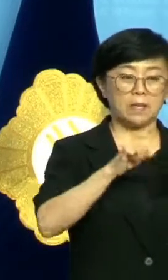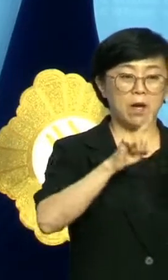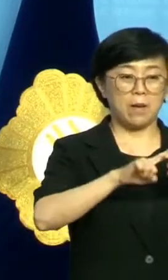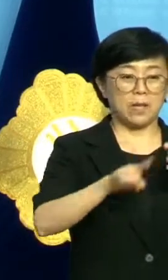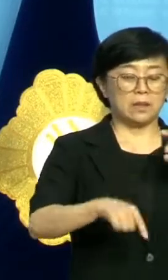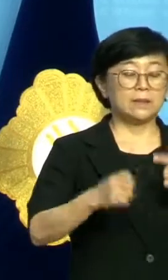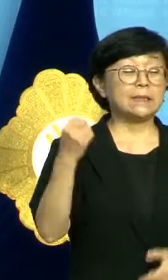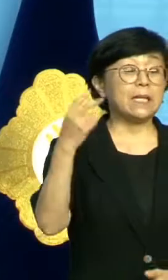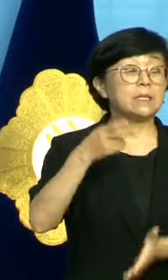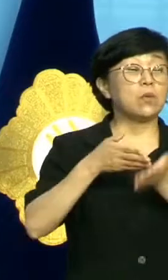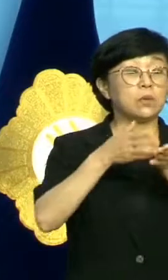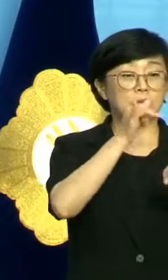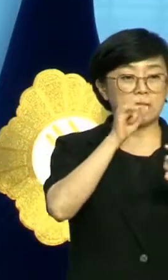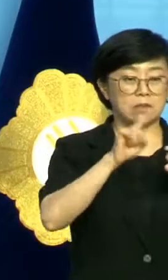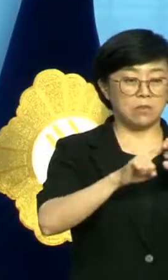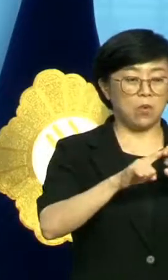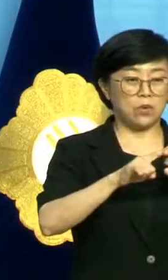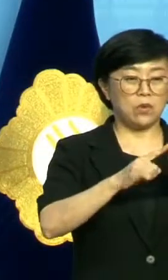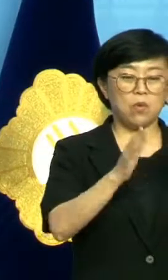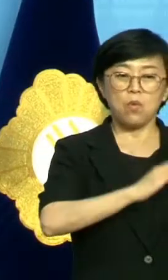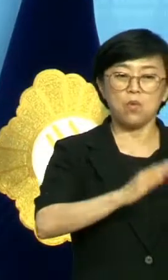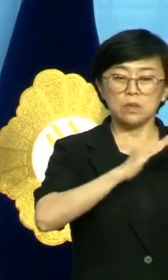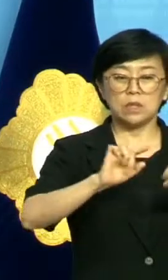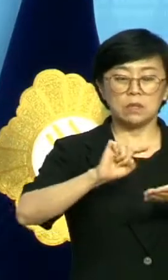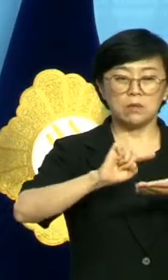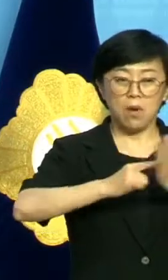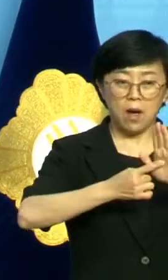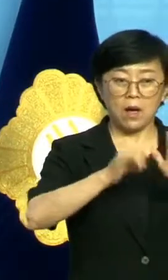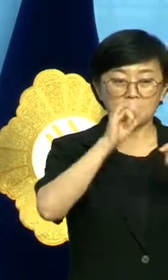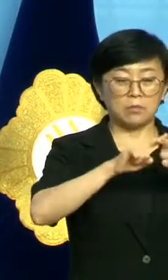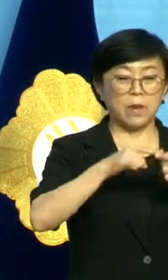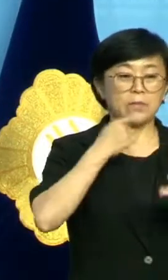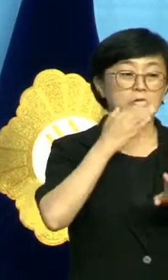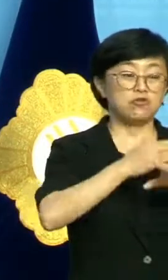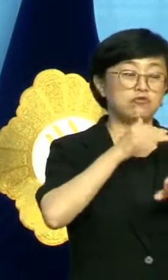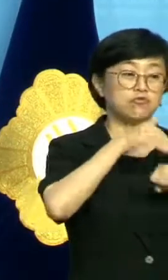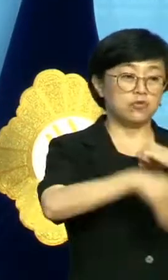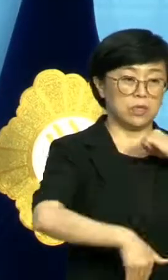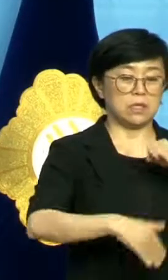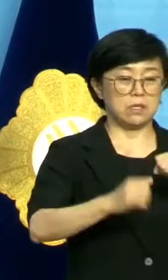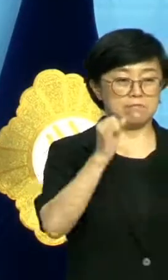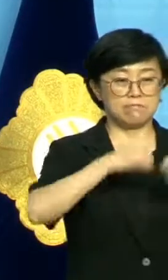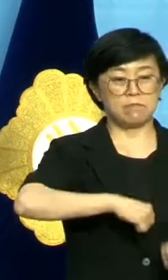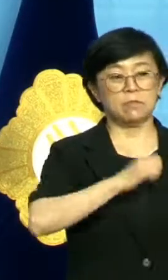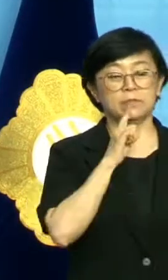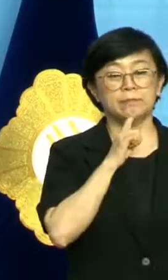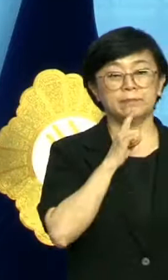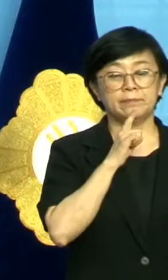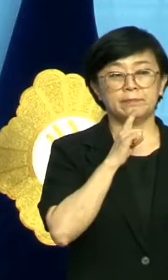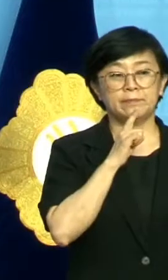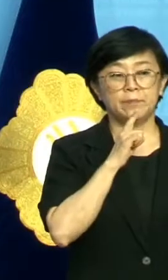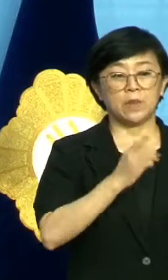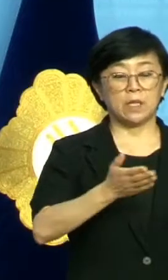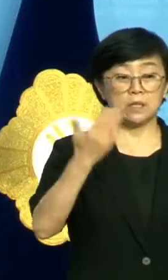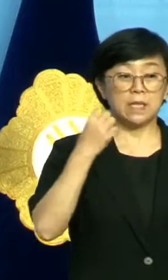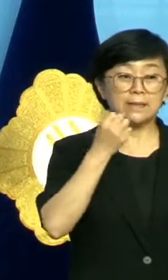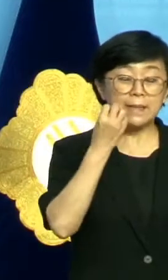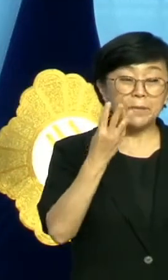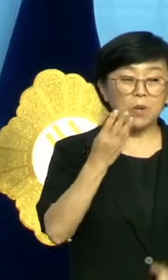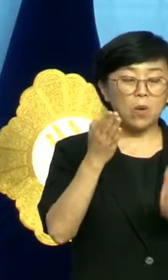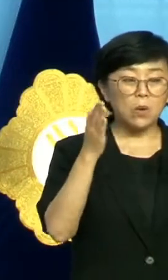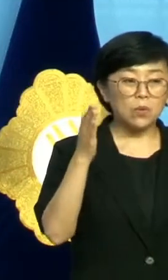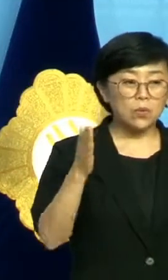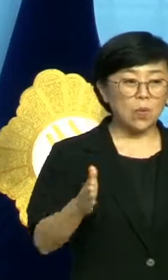재공론화했지만 오히려 공론화라는 가면을 씌워 민주주의를 망가뜨렸습니다. 지난 석 달 동안